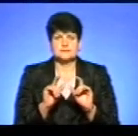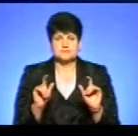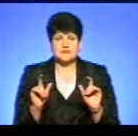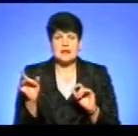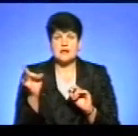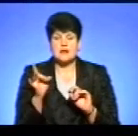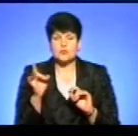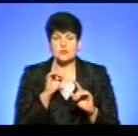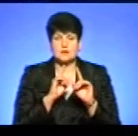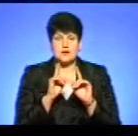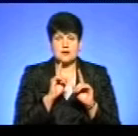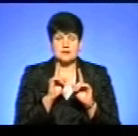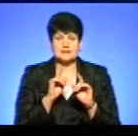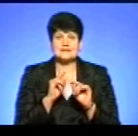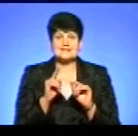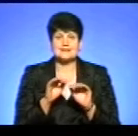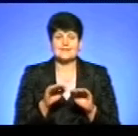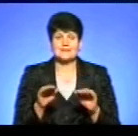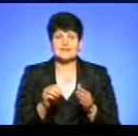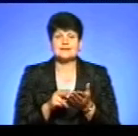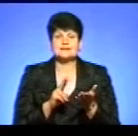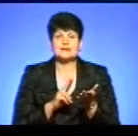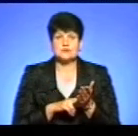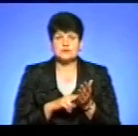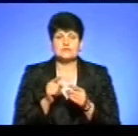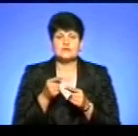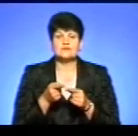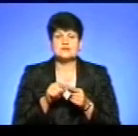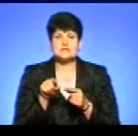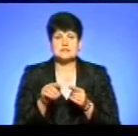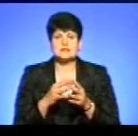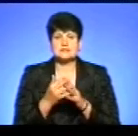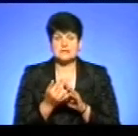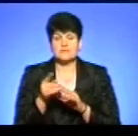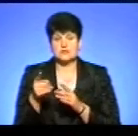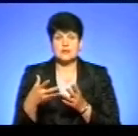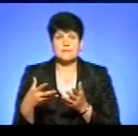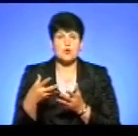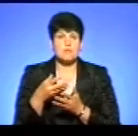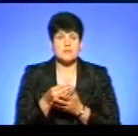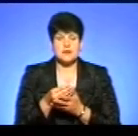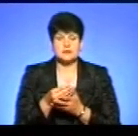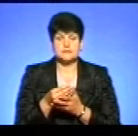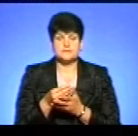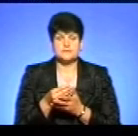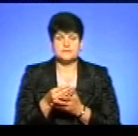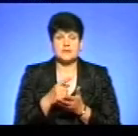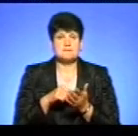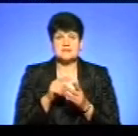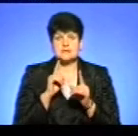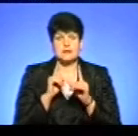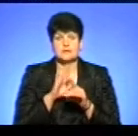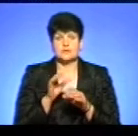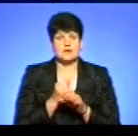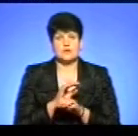районна рада за дітей, які зареєстровані у цих населених пунктах, вона проплати міській раді